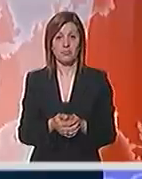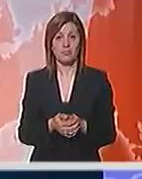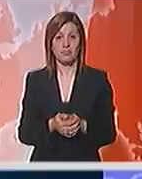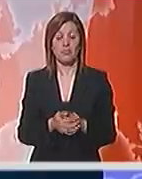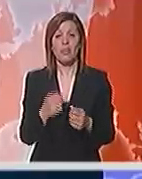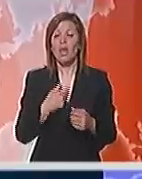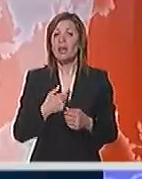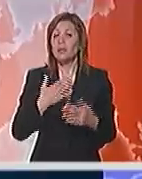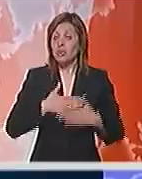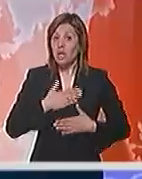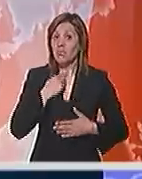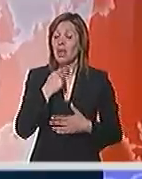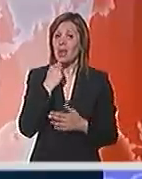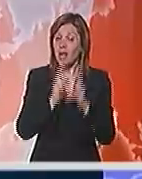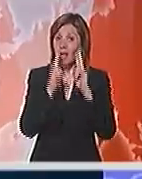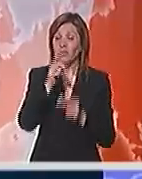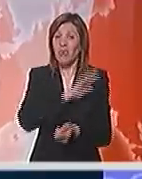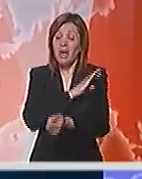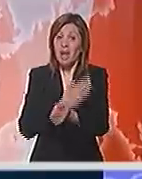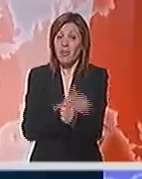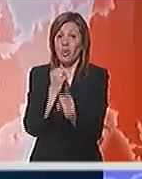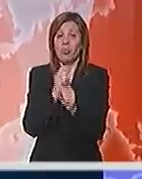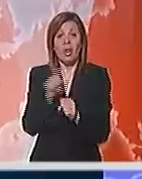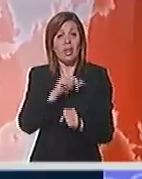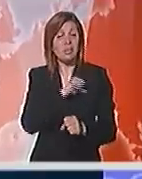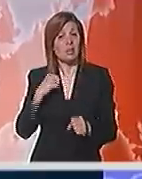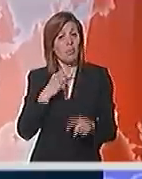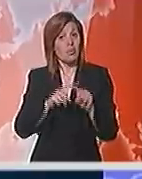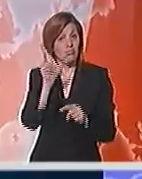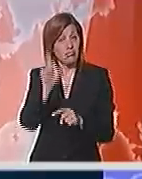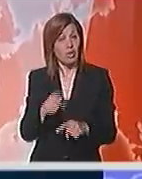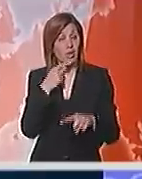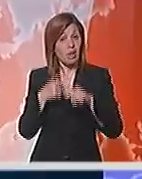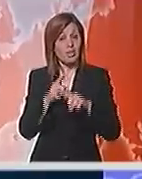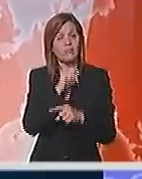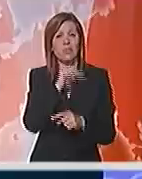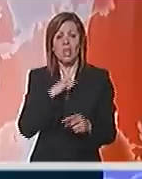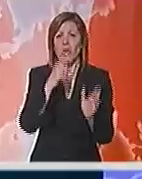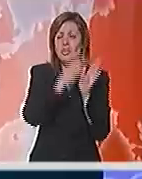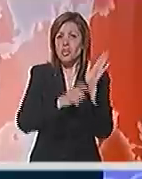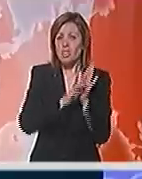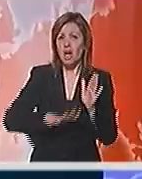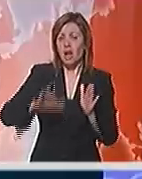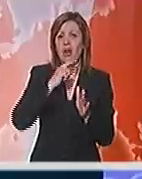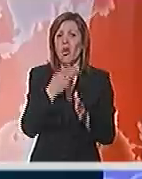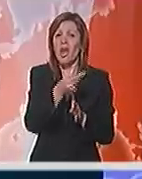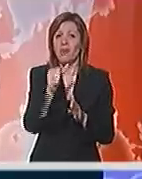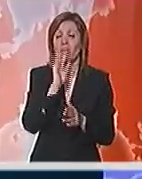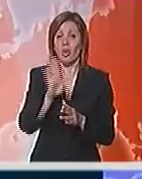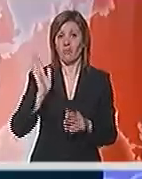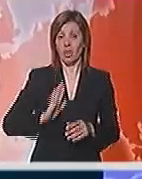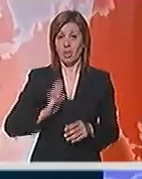Želim da naglasim da se ovaj napor čini ne samo zbog Grčke, nego i za svaku članicu zona Evra i njihove građane,